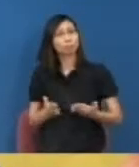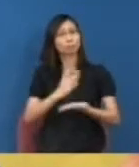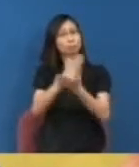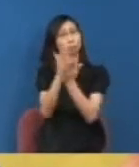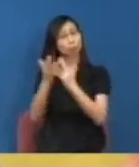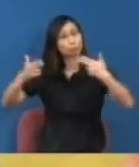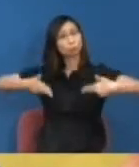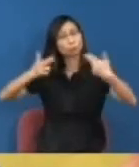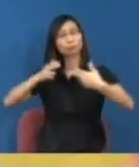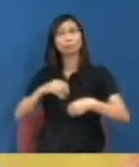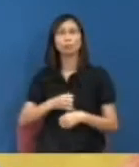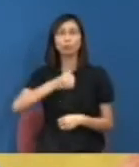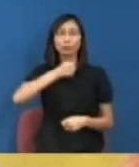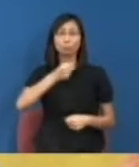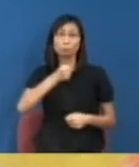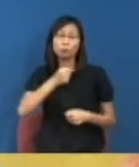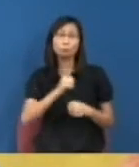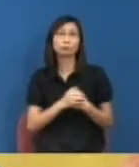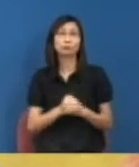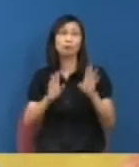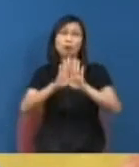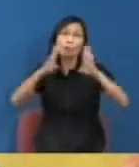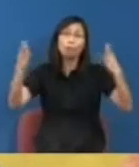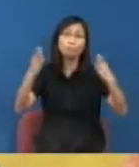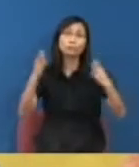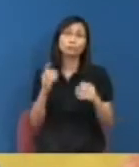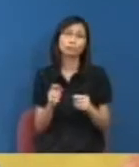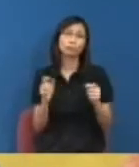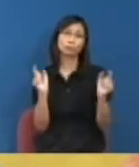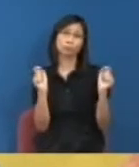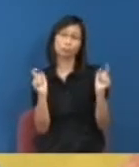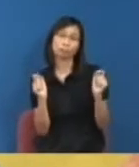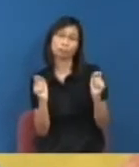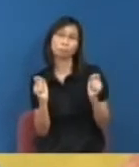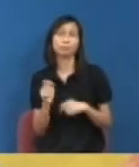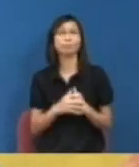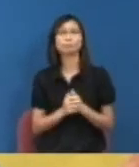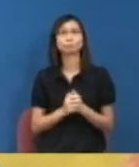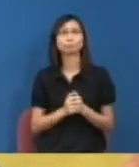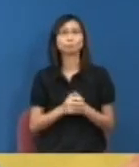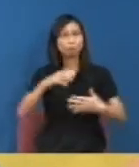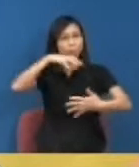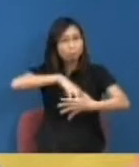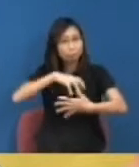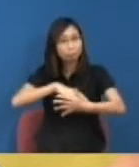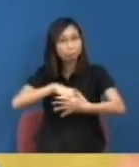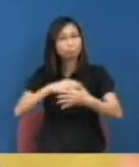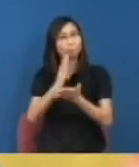事件的起因或是接著不要說起因起因我暫時還未知當中的過程